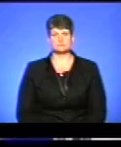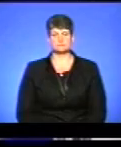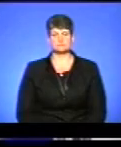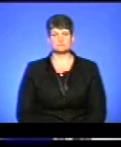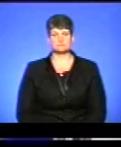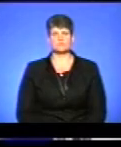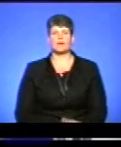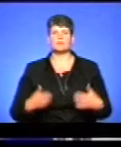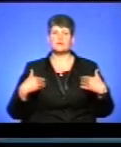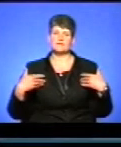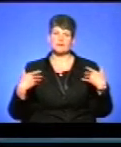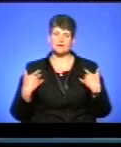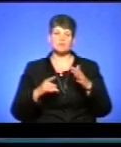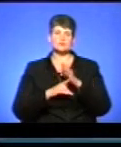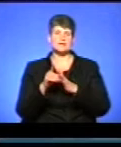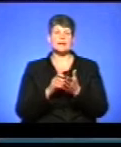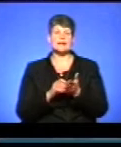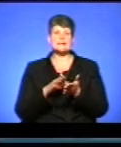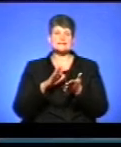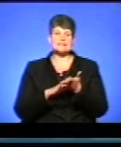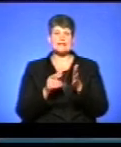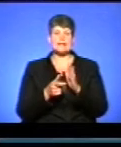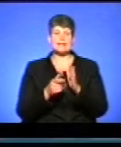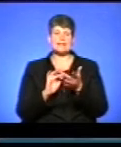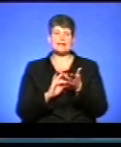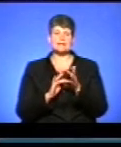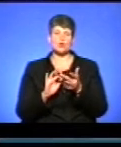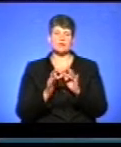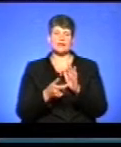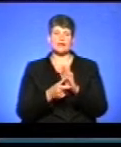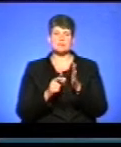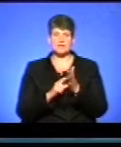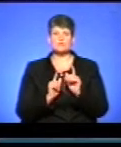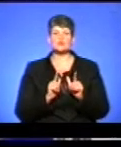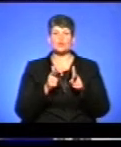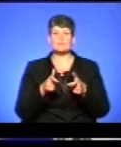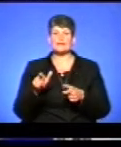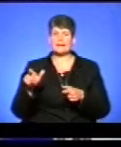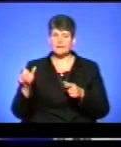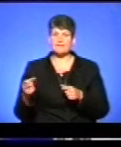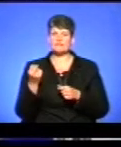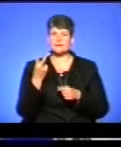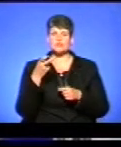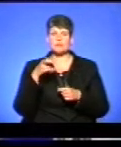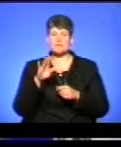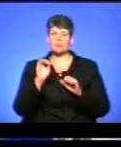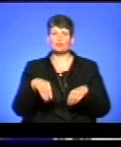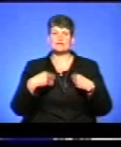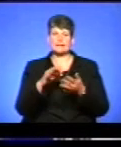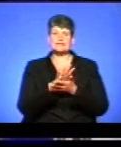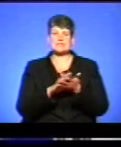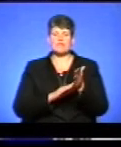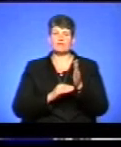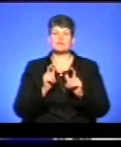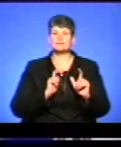Моє вітання. Стартувала реєстрація електронних кабінетів вступників, а з 12 липня абітурієнти краю зможуть подати заяви до